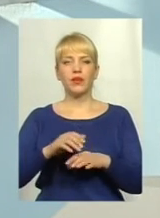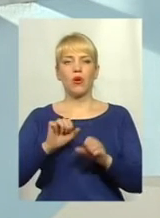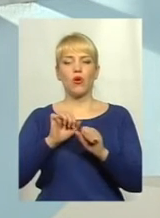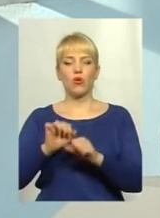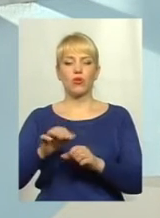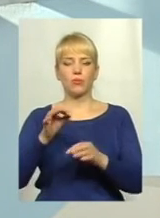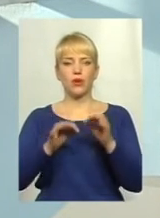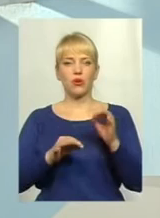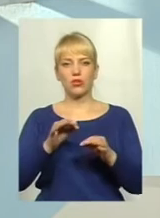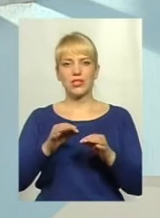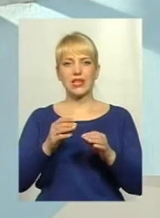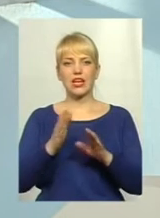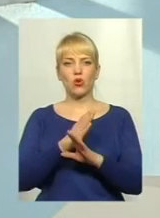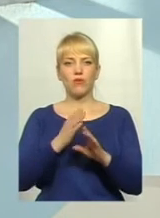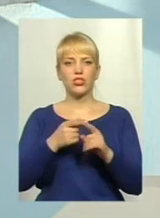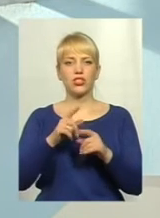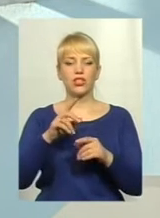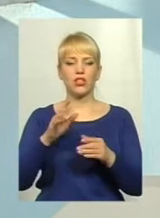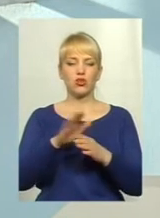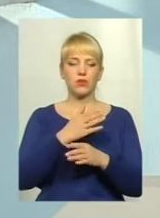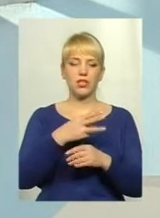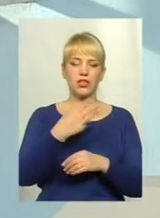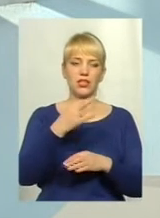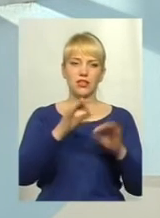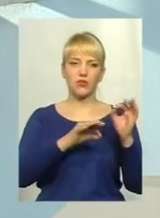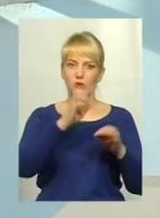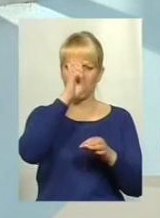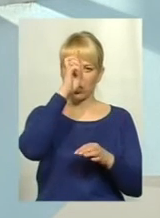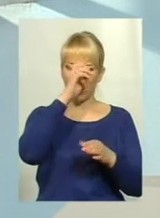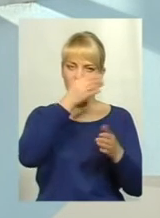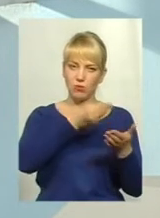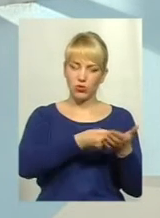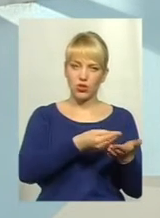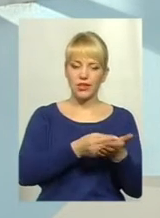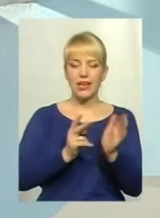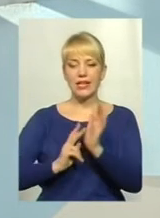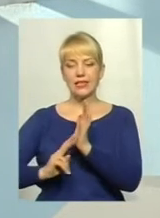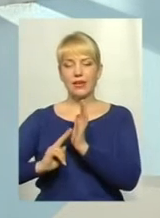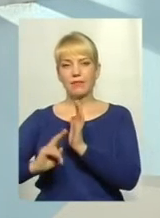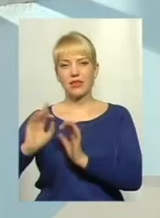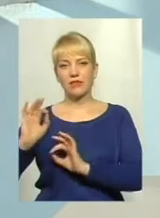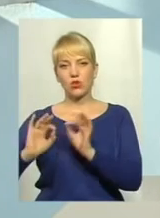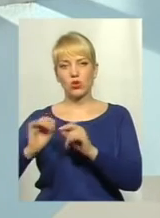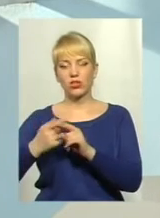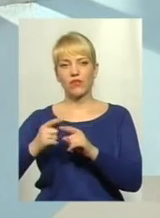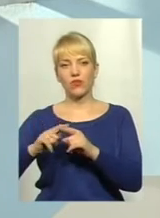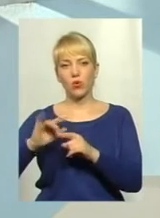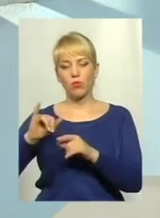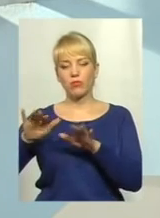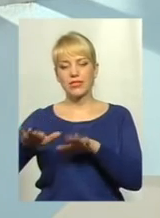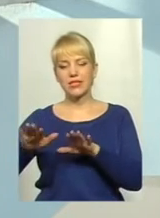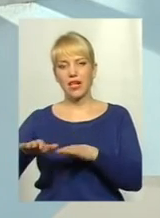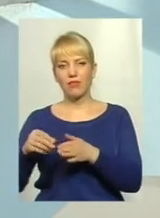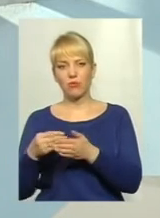розподіляються таким чином. 30% у державний бюджет і 70% у місцевий бюджет. Тобто за місцем